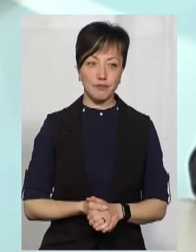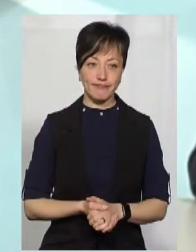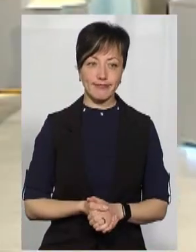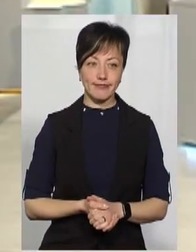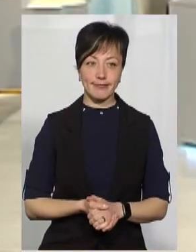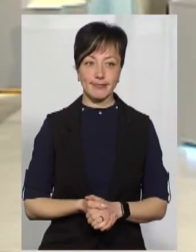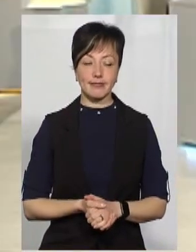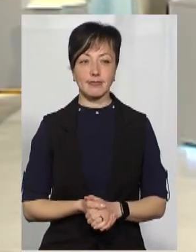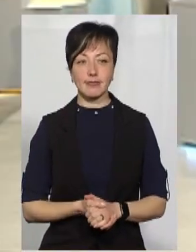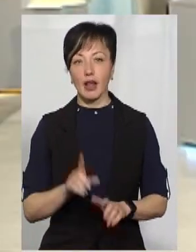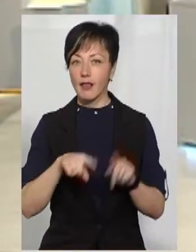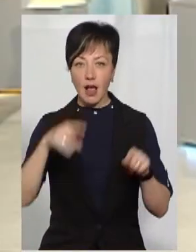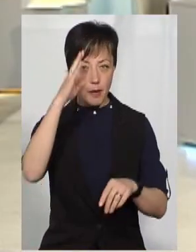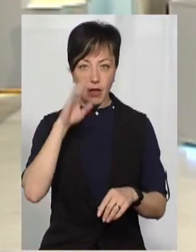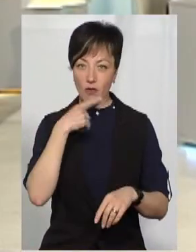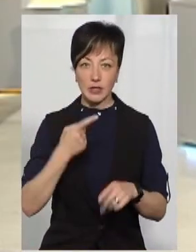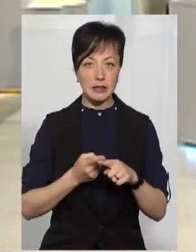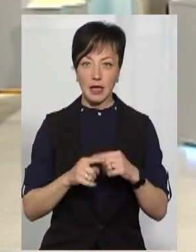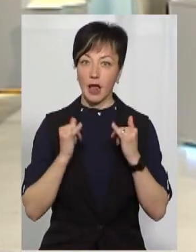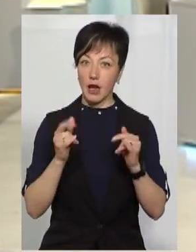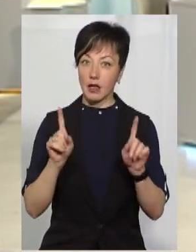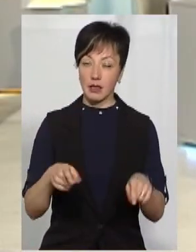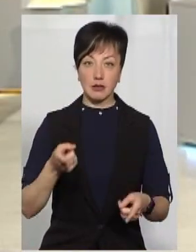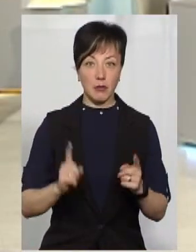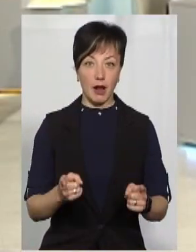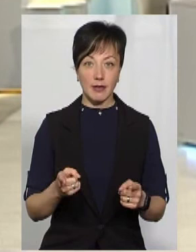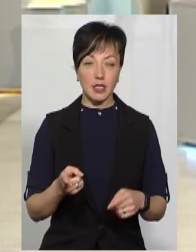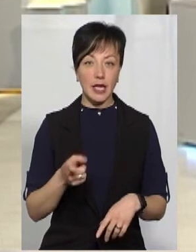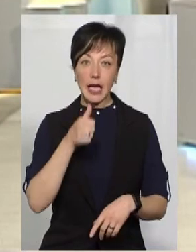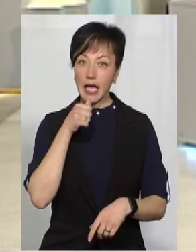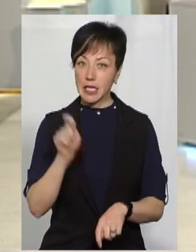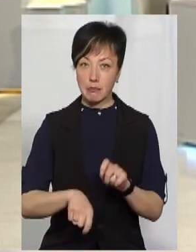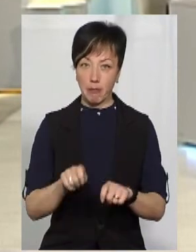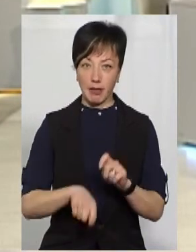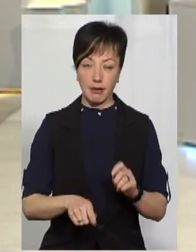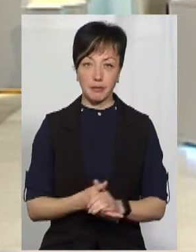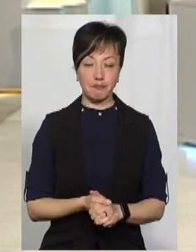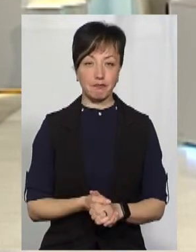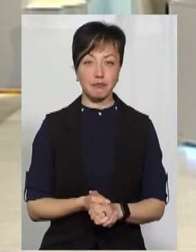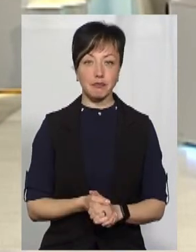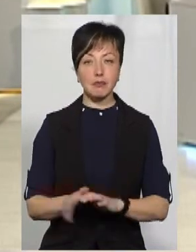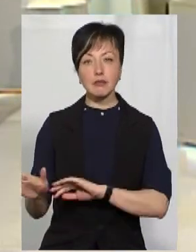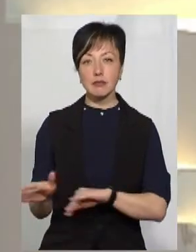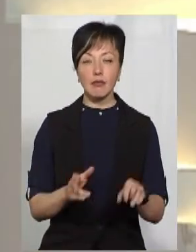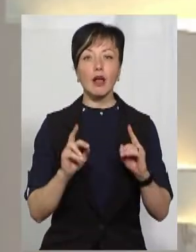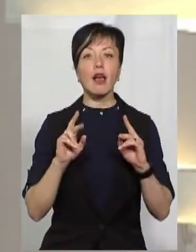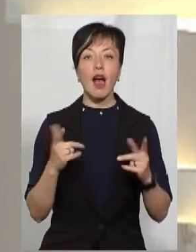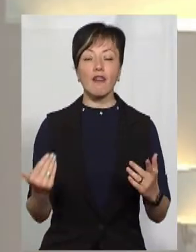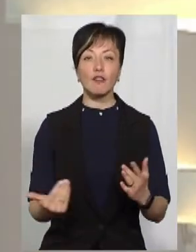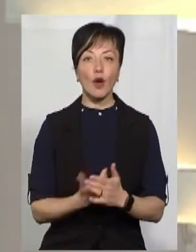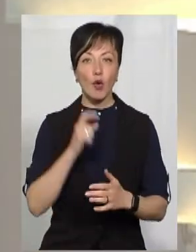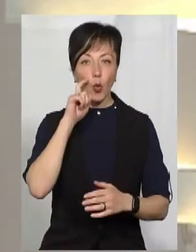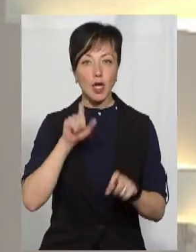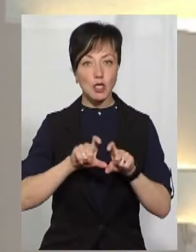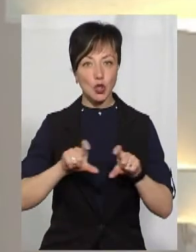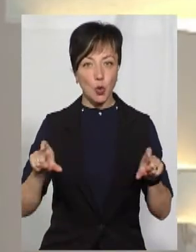батьки, деякі говорили, що це для них справжній іспит, і то не один день. А як в новій українській